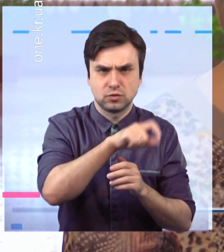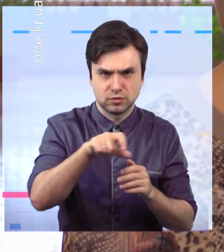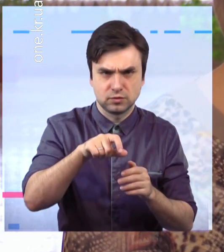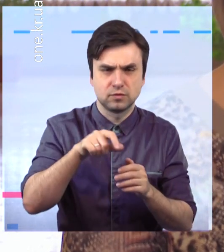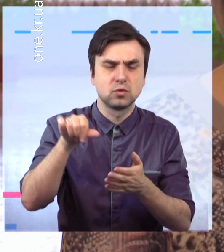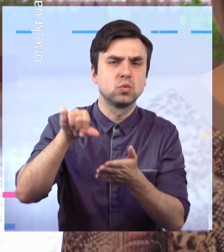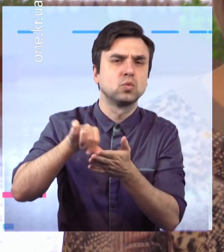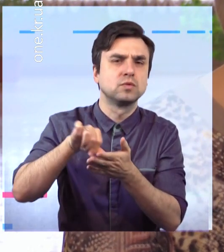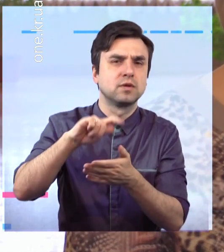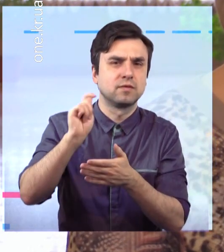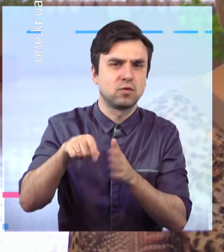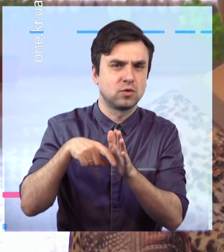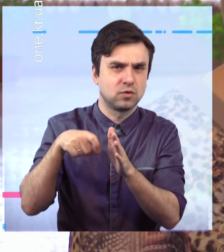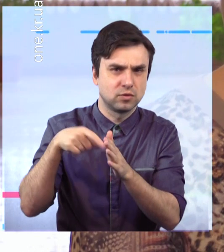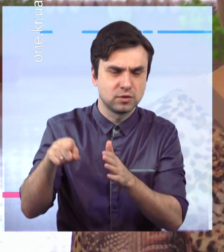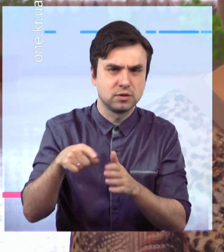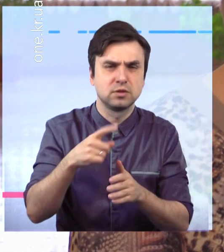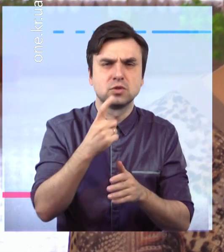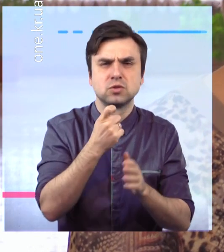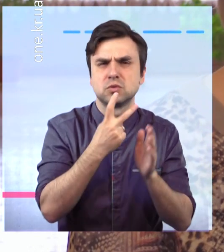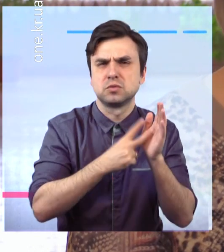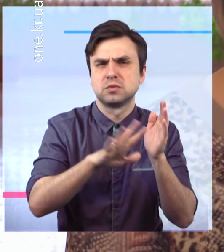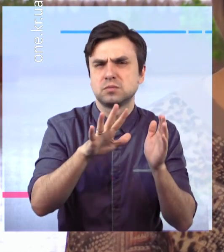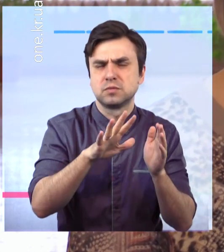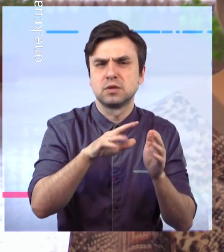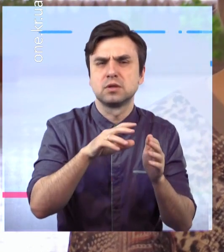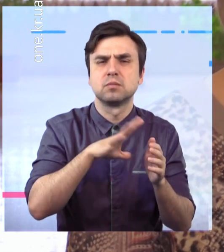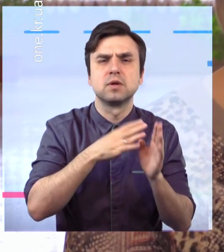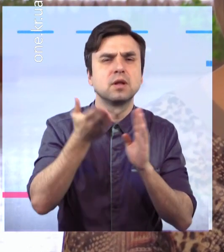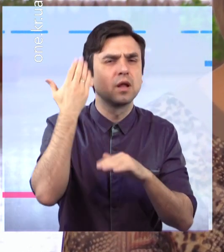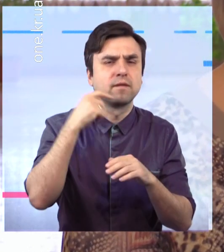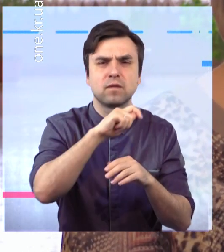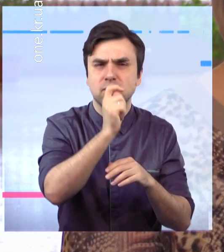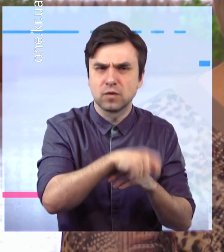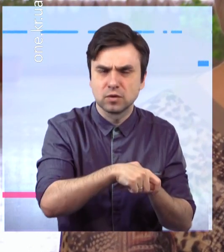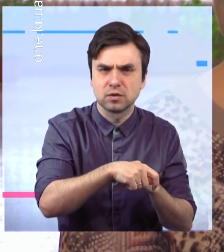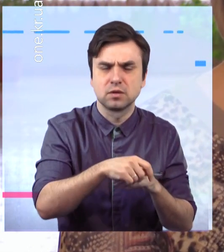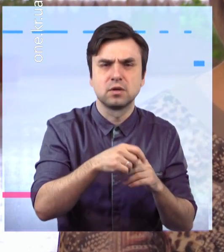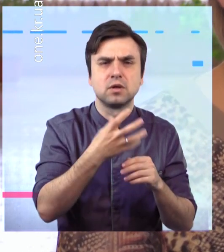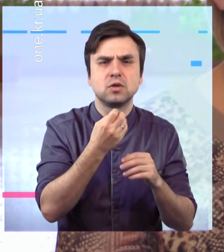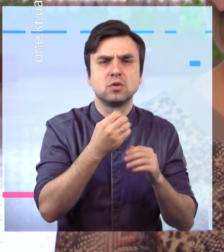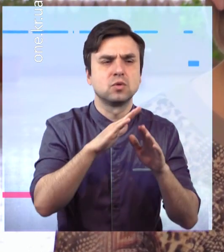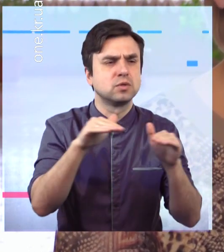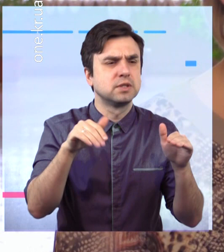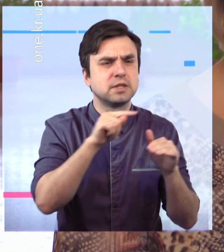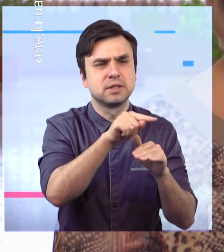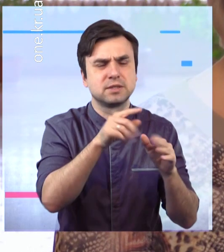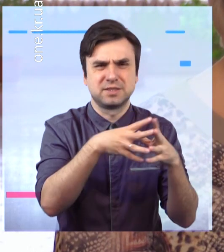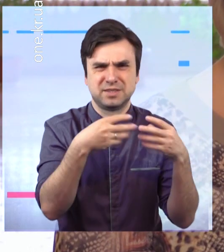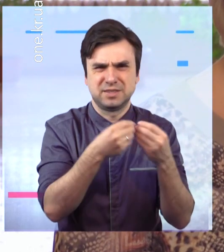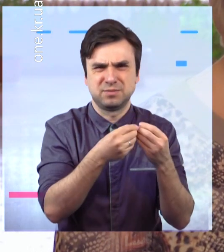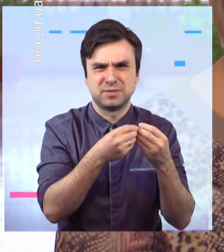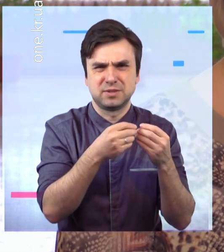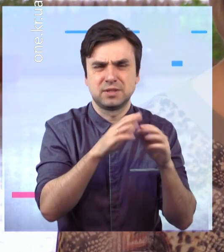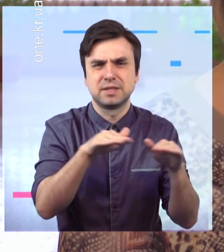-інтернаціоналістам, 107, які виховують особливих діток, отримують матеріальну допомогу, 24 дитини, які мають